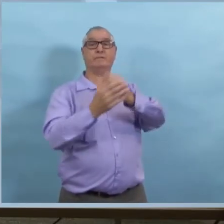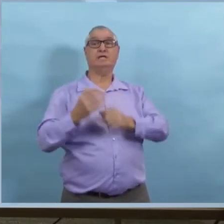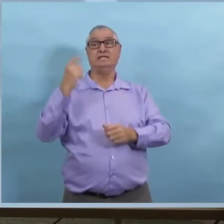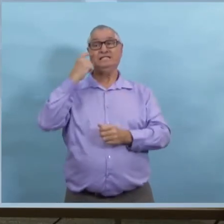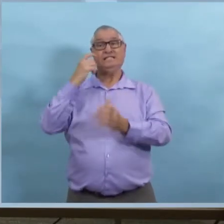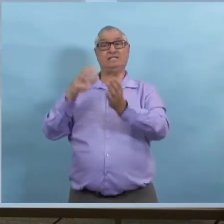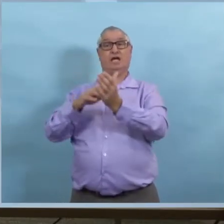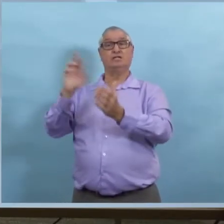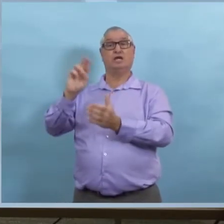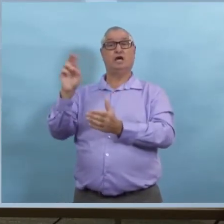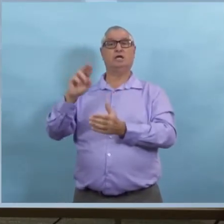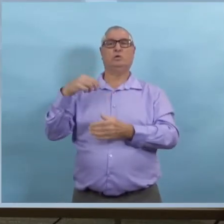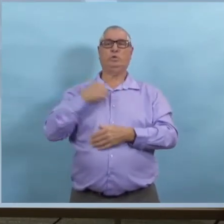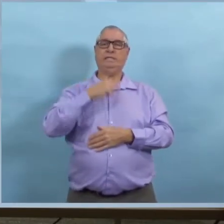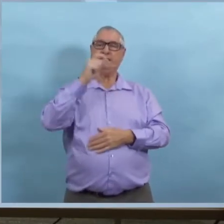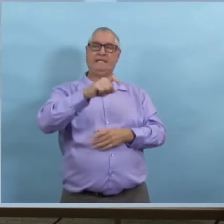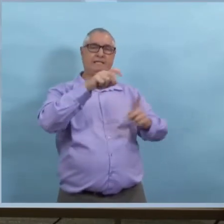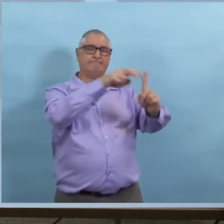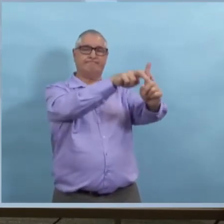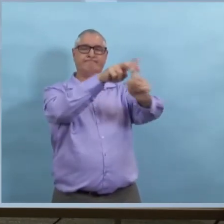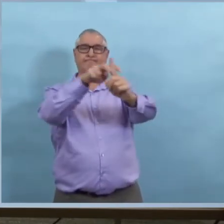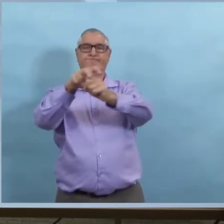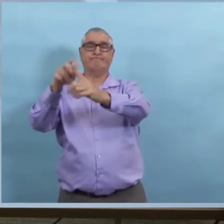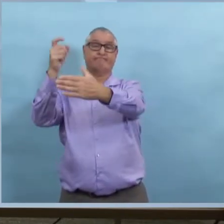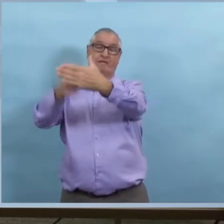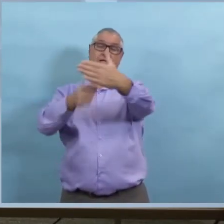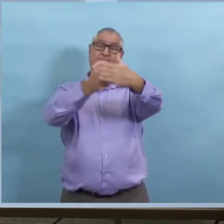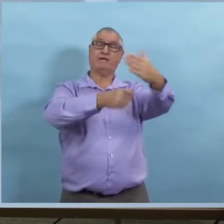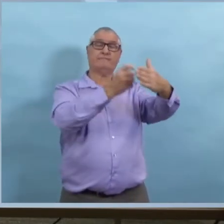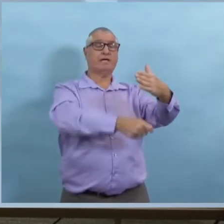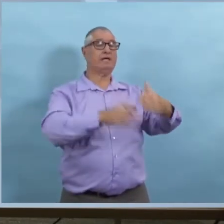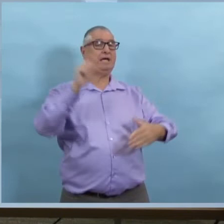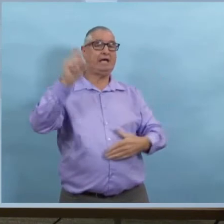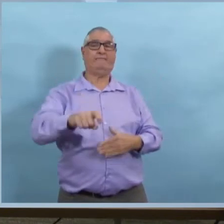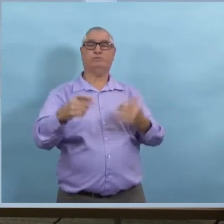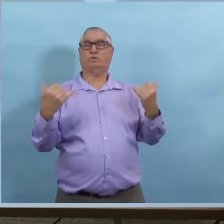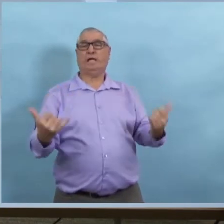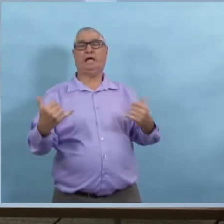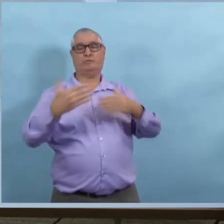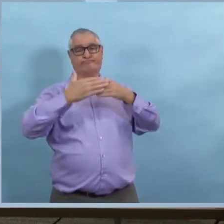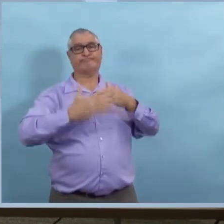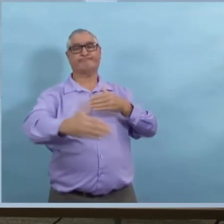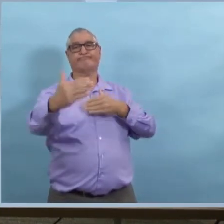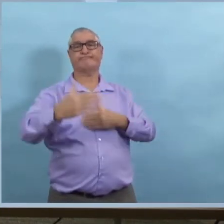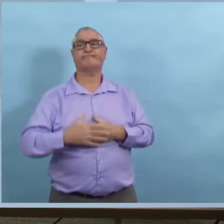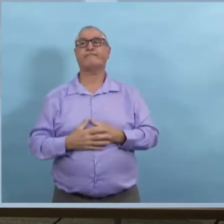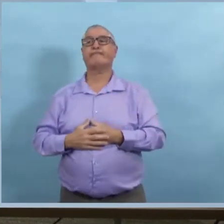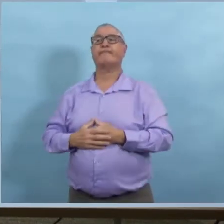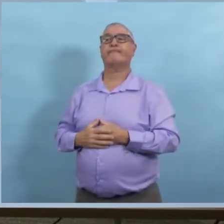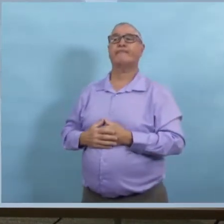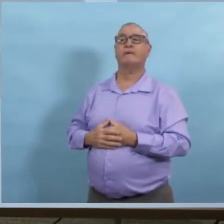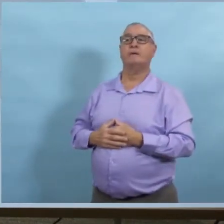faire. Malheureusement, les mesures d'obligation de respect de la loi commencent à faire partie d'une stratégie.